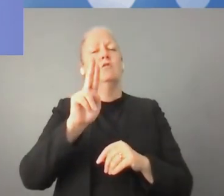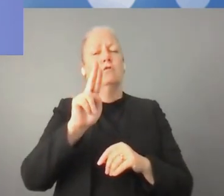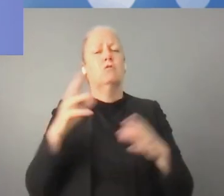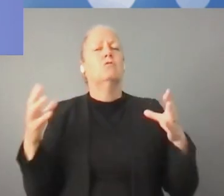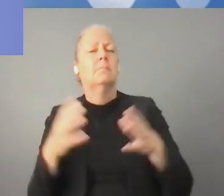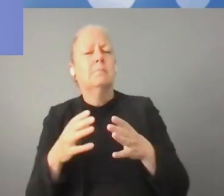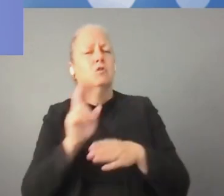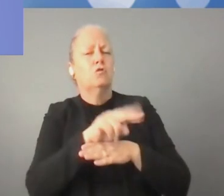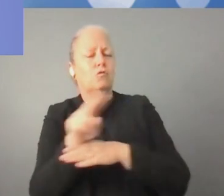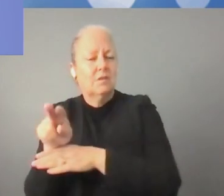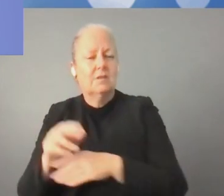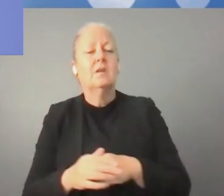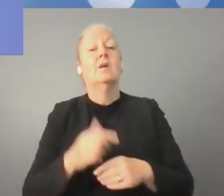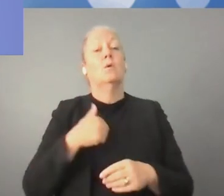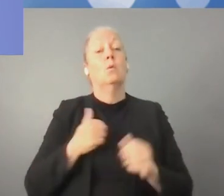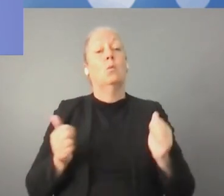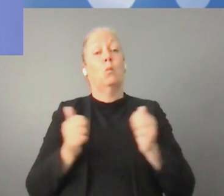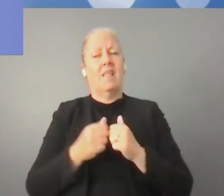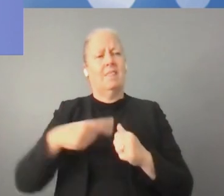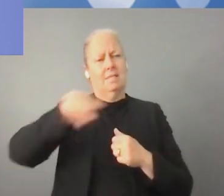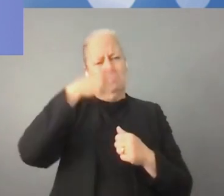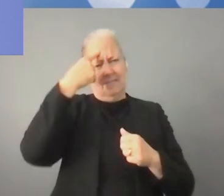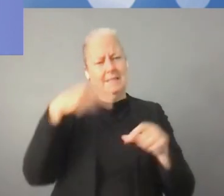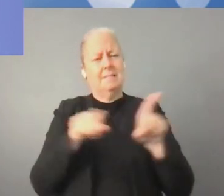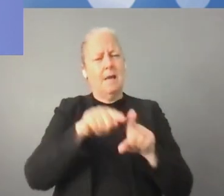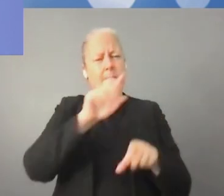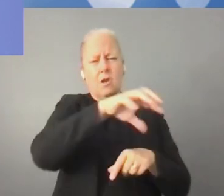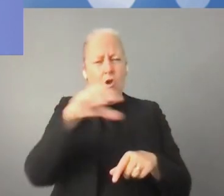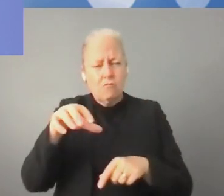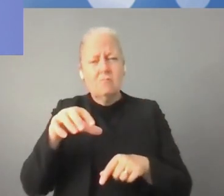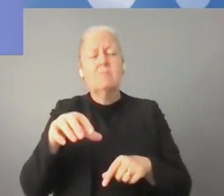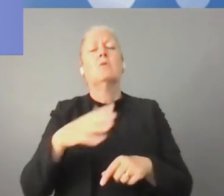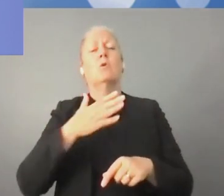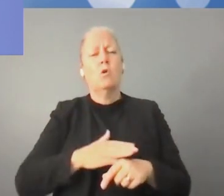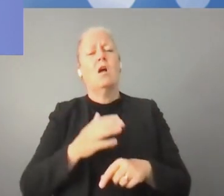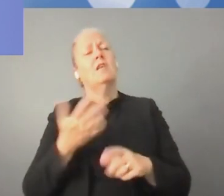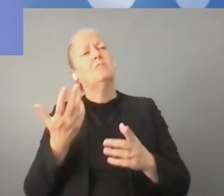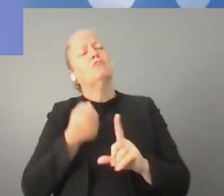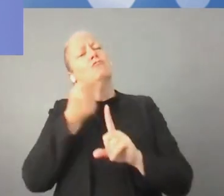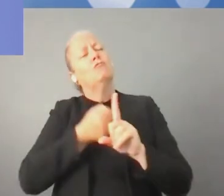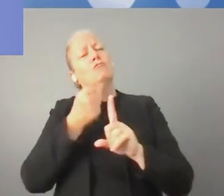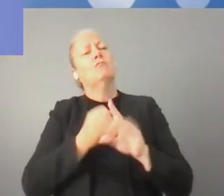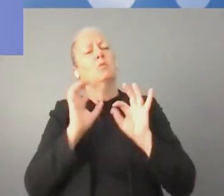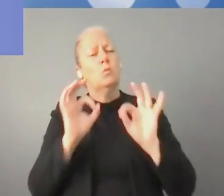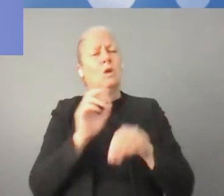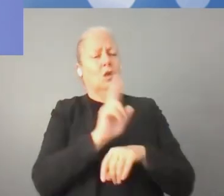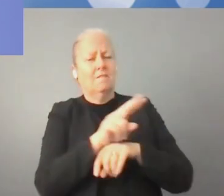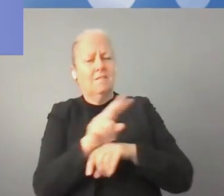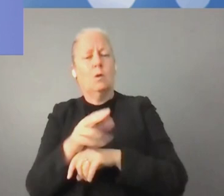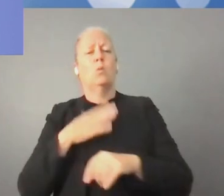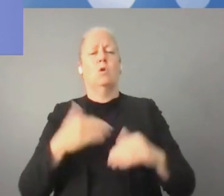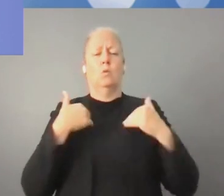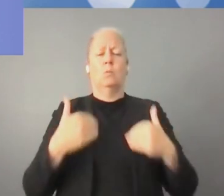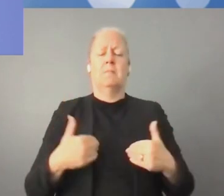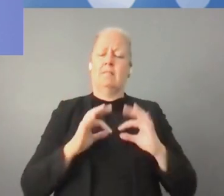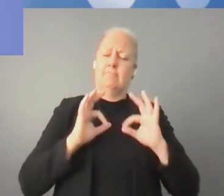التي تخص الخدمات الجديدة في العالم الافتراضي.